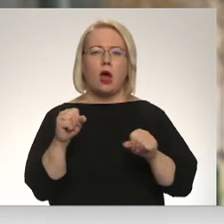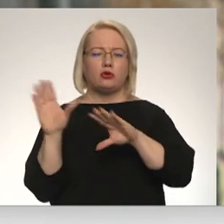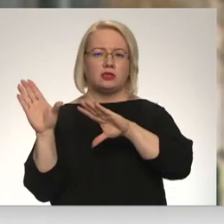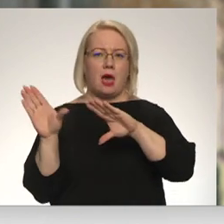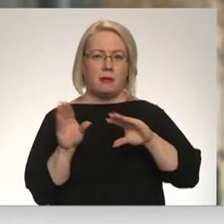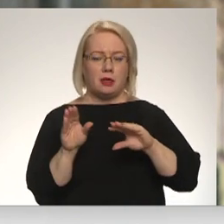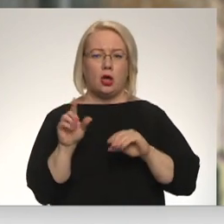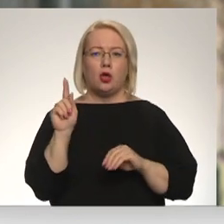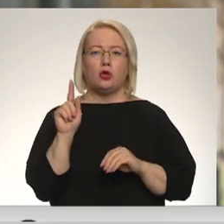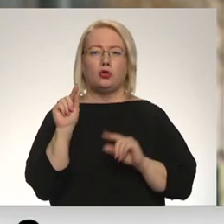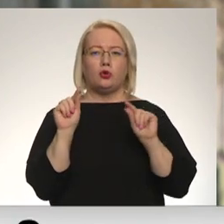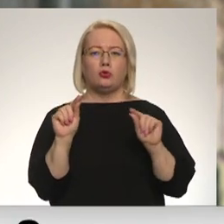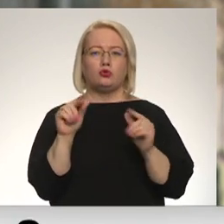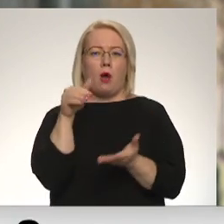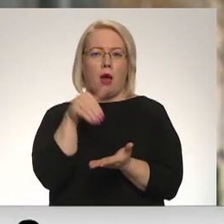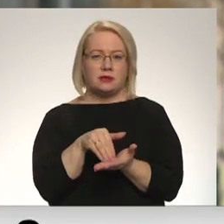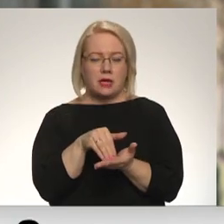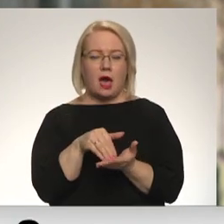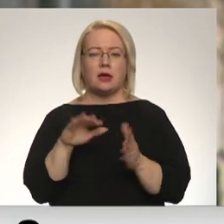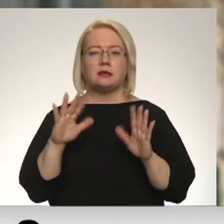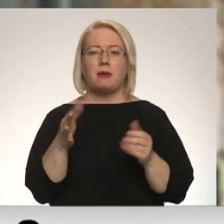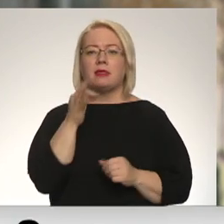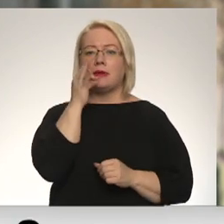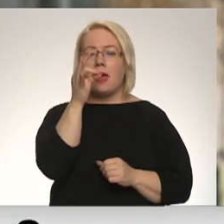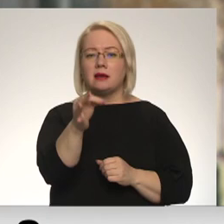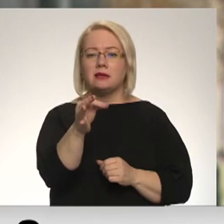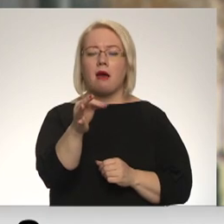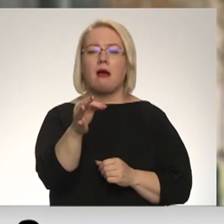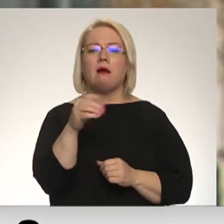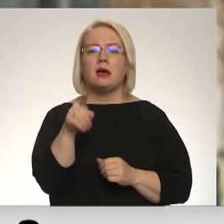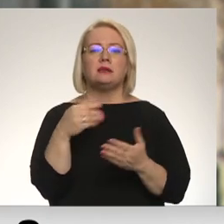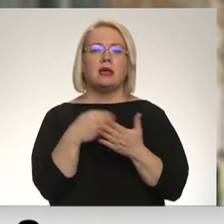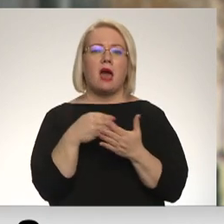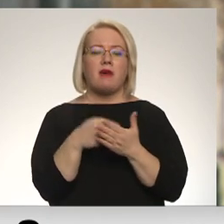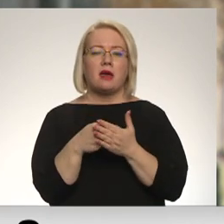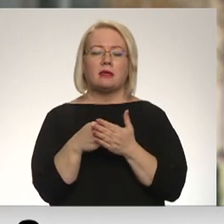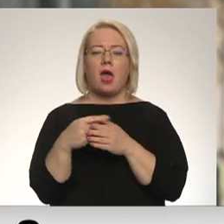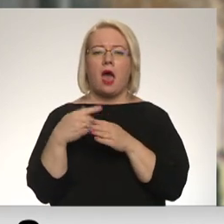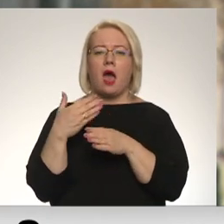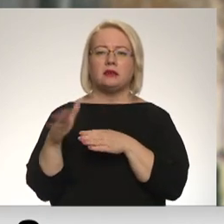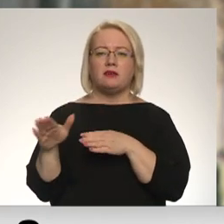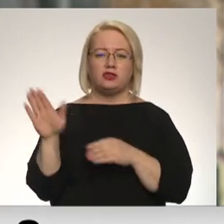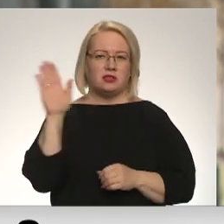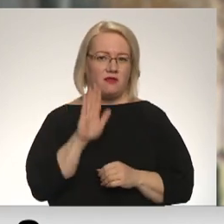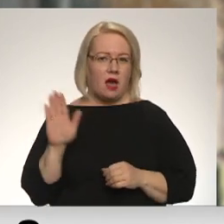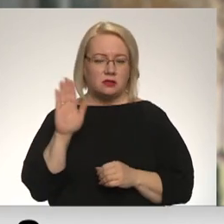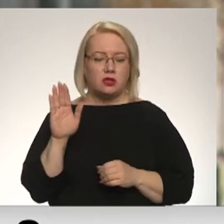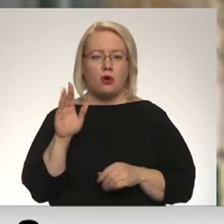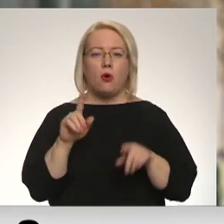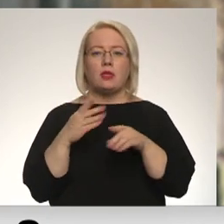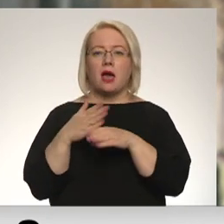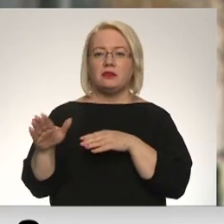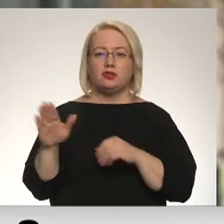nedaudz ir apstājies, bet jāvērtē arī atsevišķas valstis. Atsevišķās valstīs tiešām ir